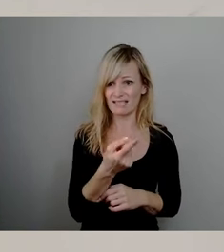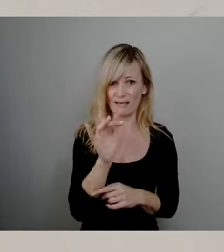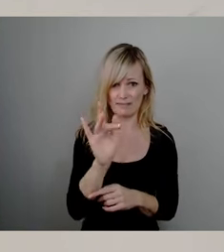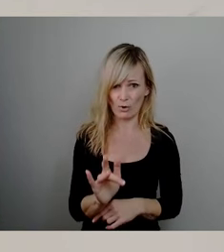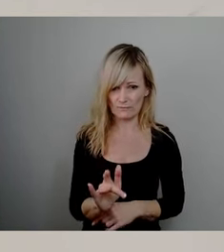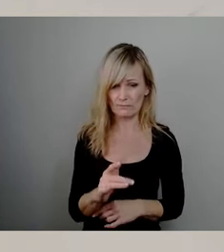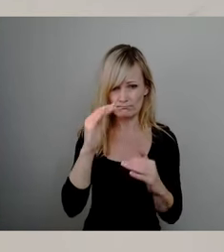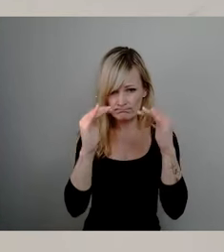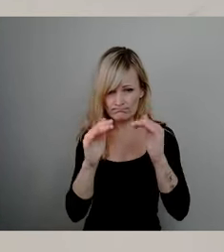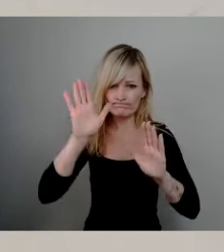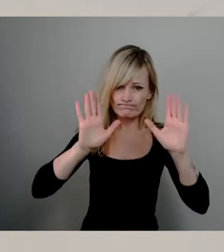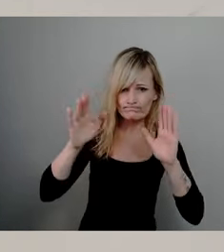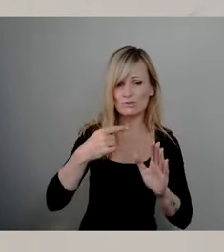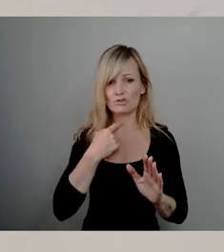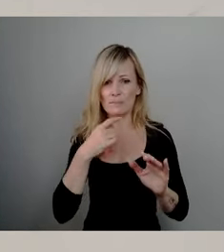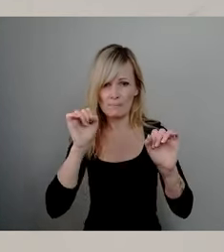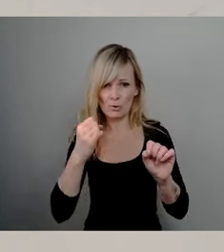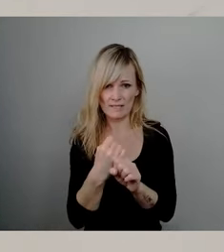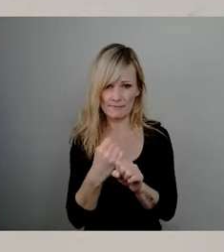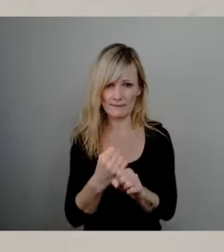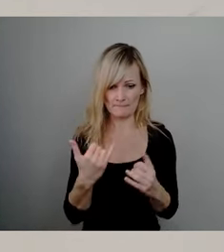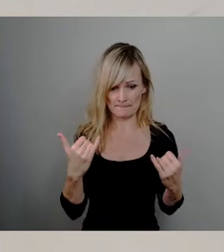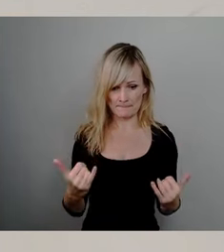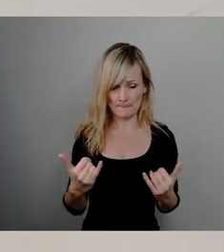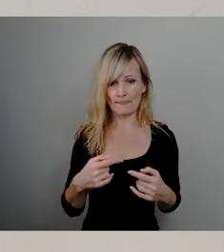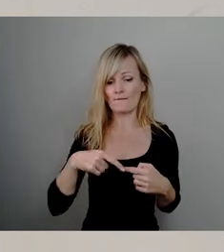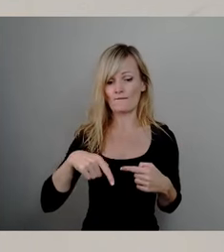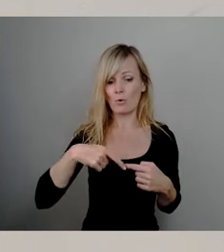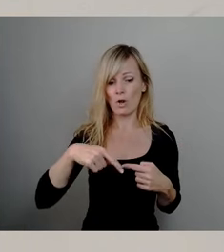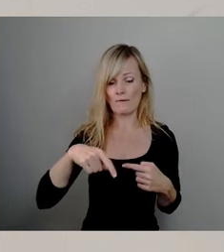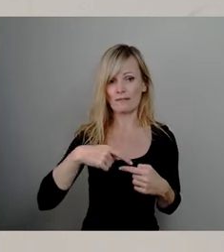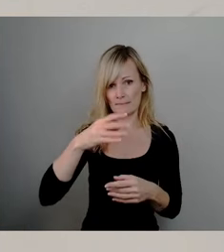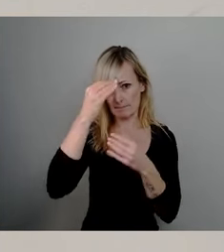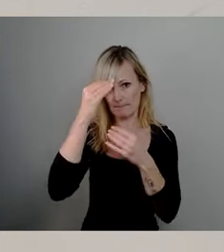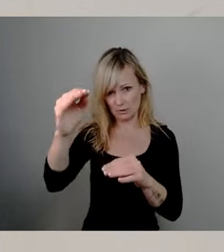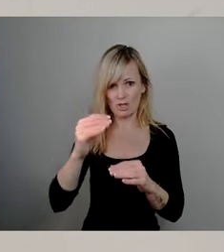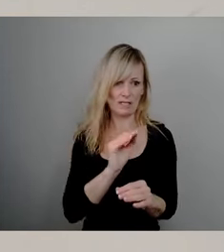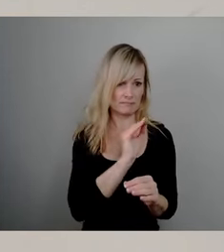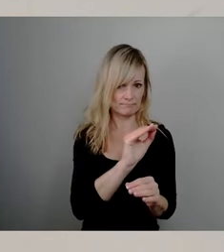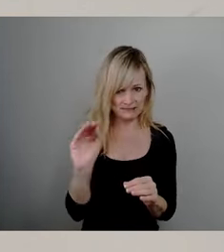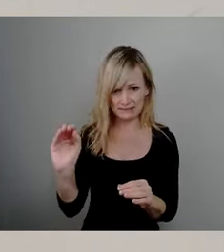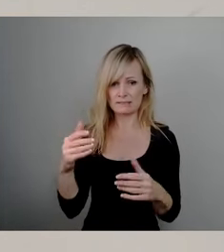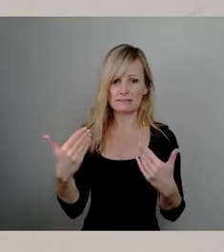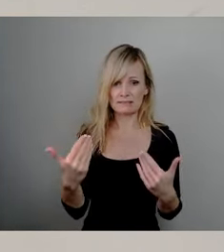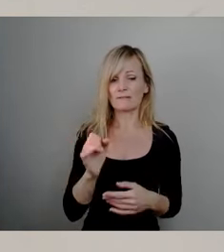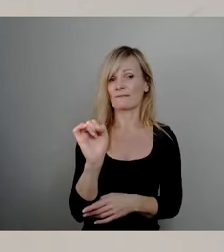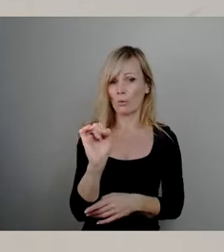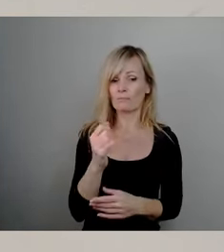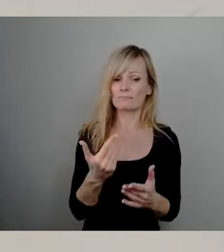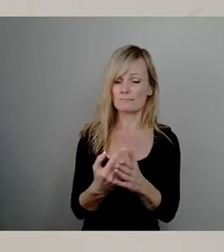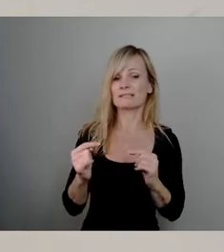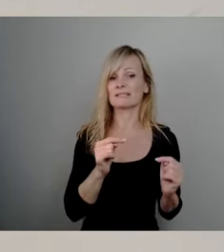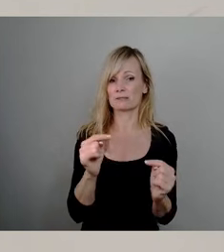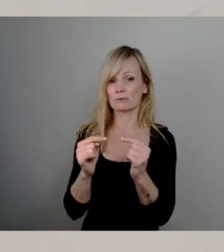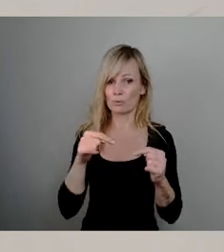ermöglichen. Wir werden hier in eine vorläufige Bescheidung gehen, weil, die Diskussion haben wir heute auch schon